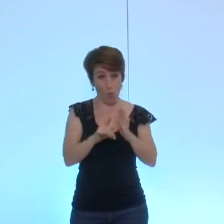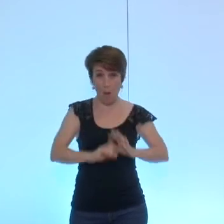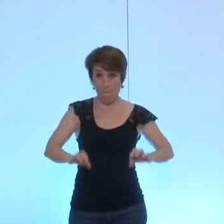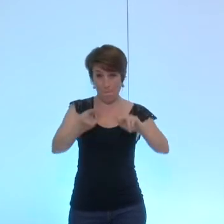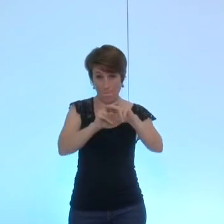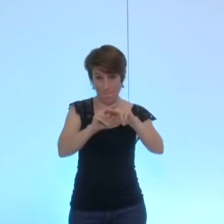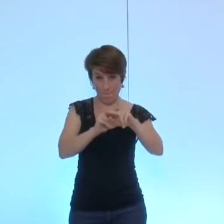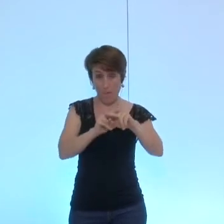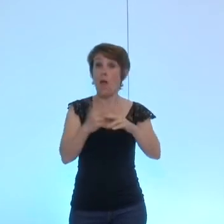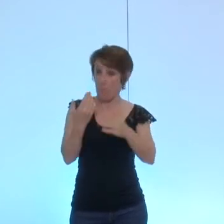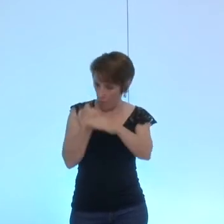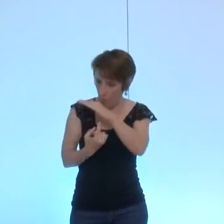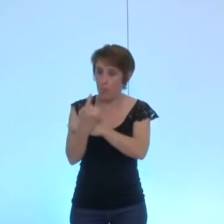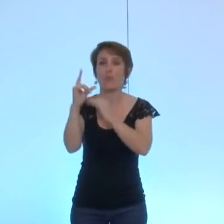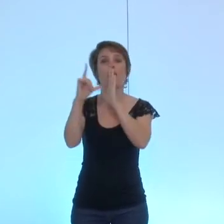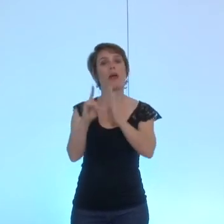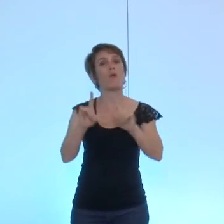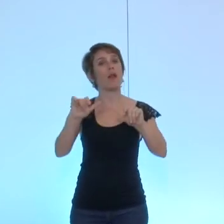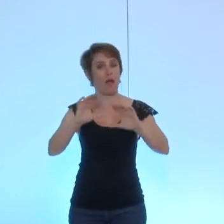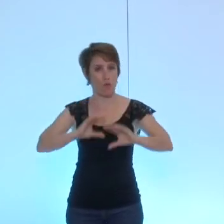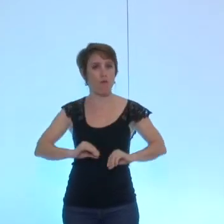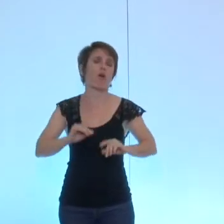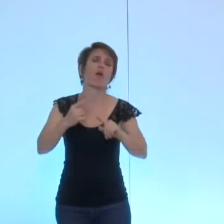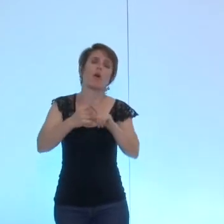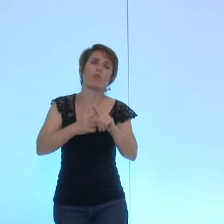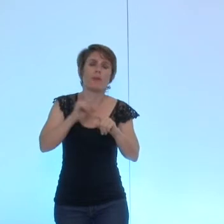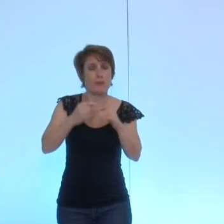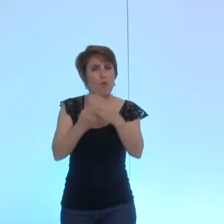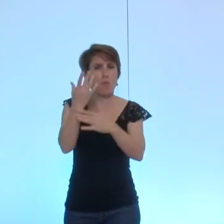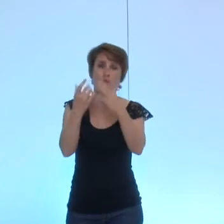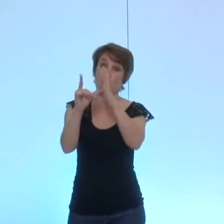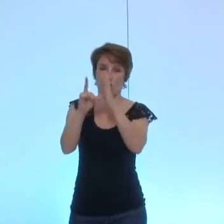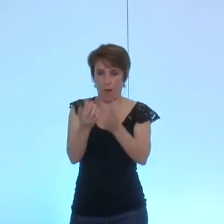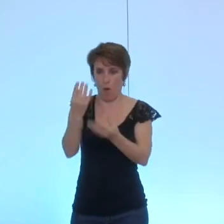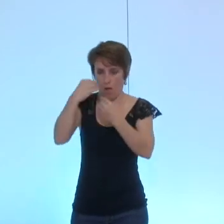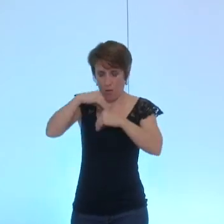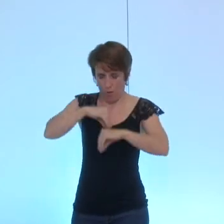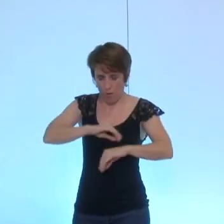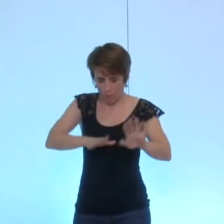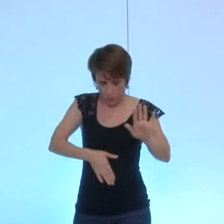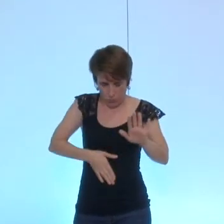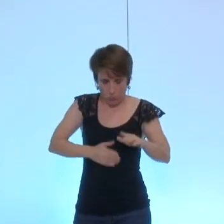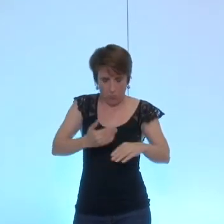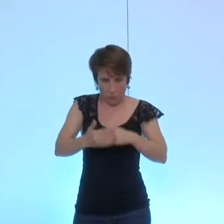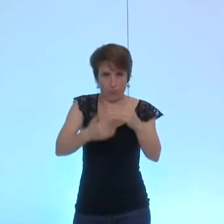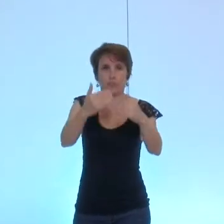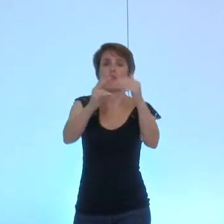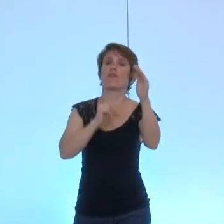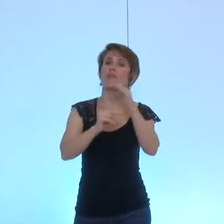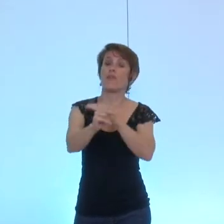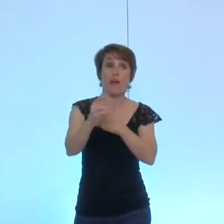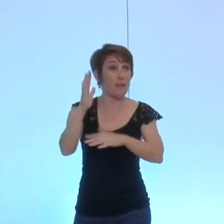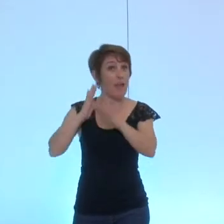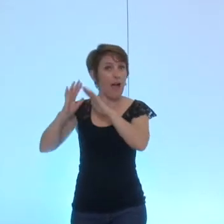facilité je pense qu'il faudra un temps de digestion pour incorporer les nouvelles possibilités de la loi puisqu'il n'y avait pas de cadre légal c'était des